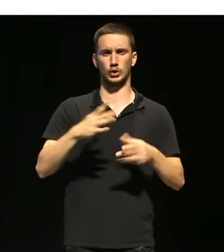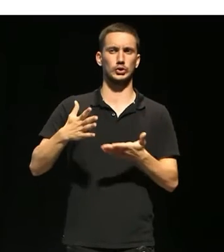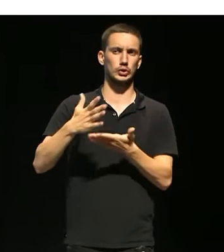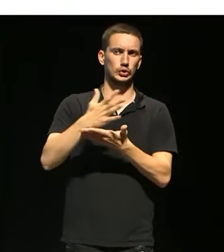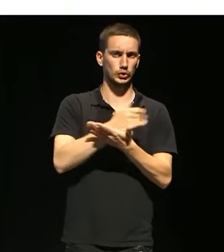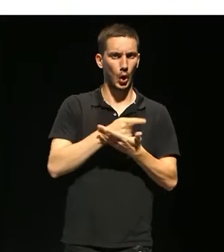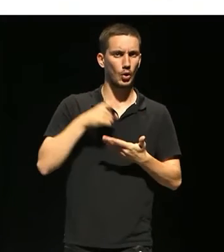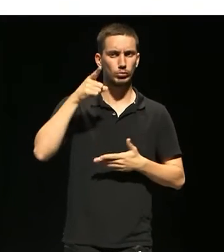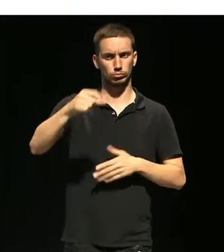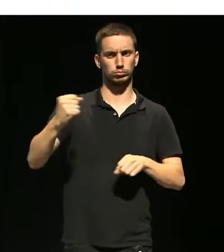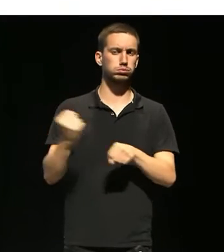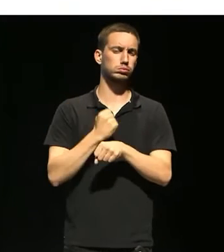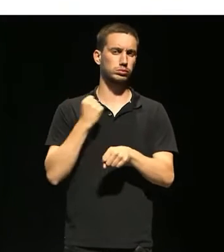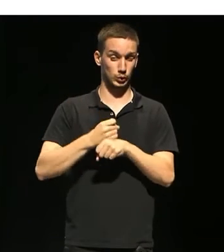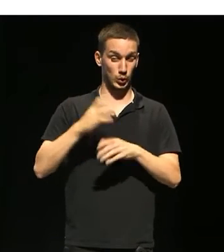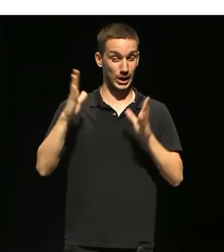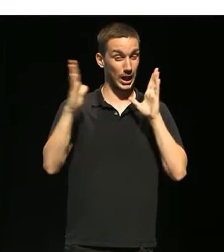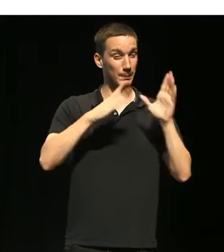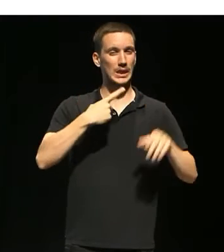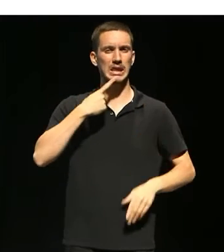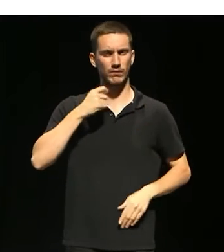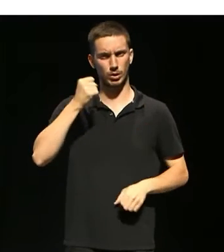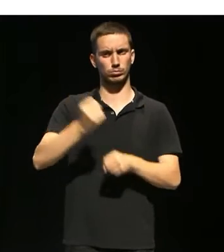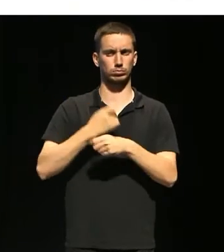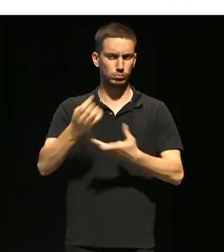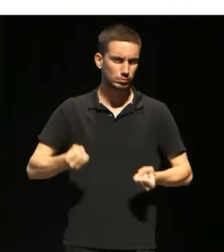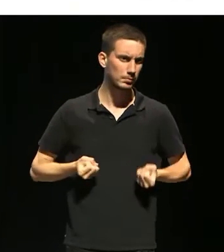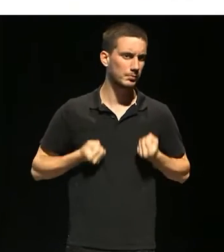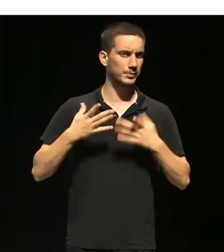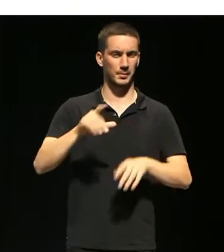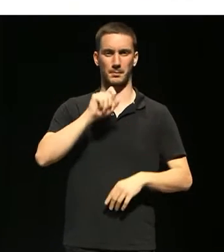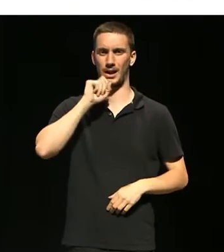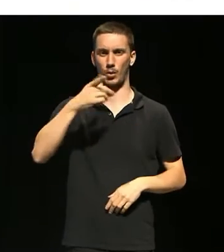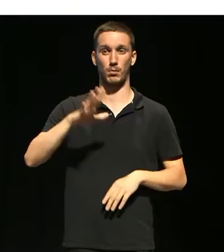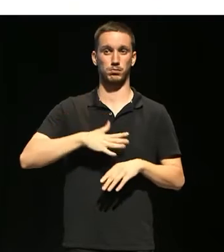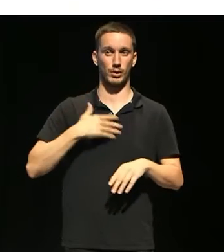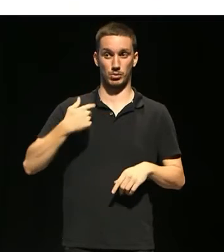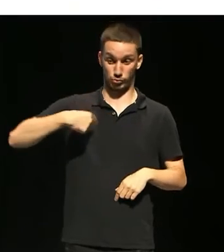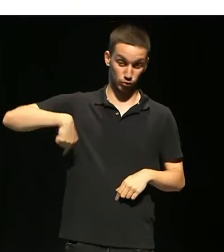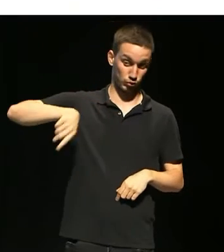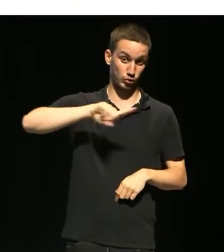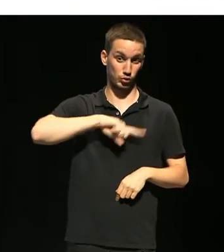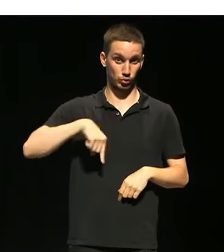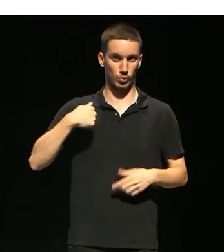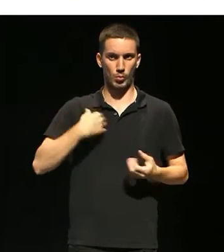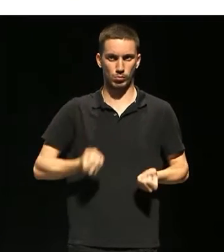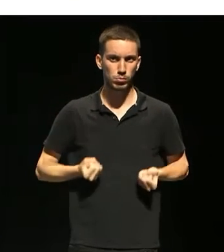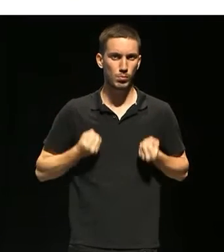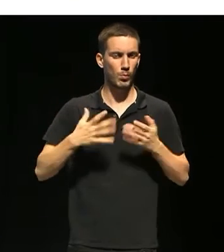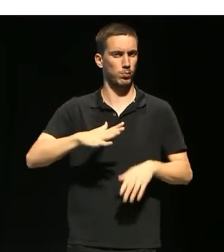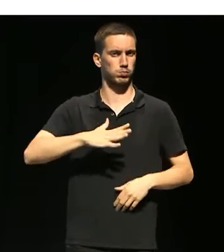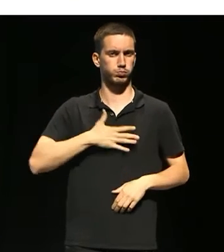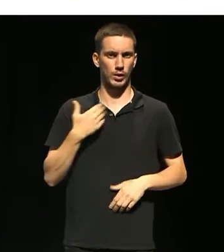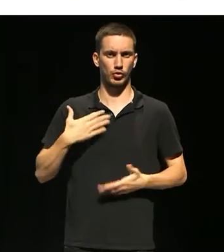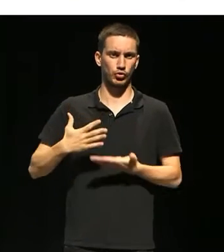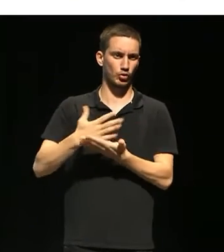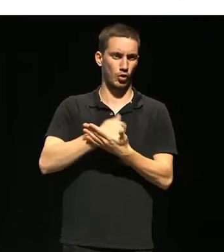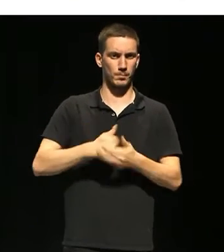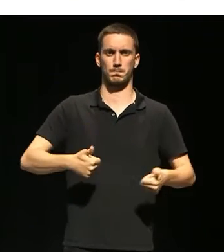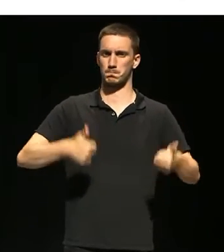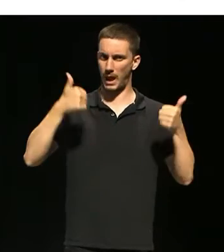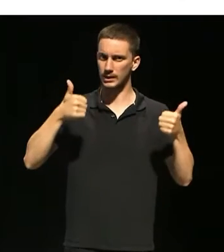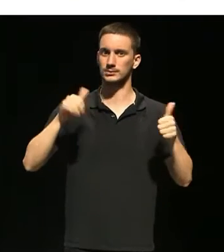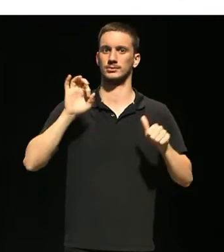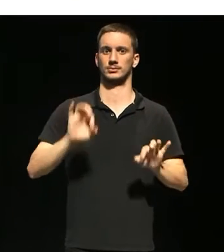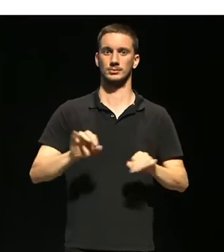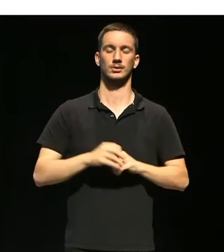en moments molt difícils, han donat el millor de si mateixes, hem donat el millor de nosaltres mateixes. Mentre tothom